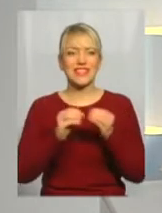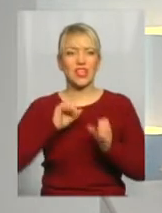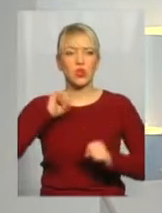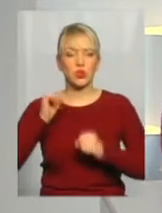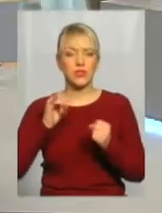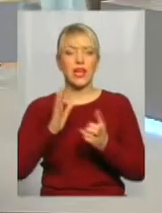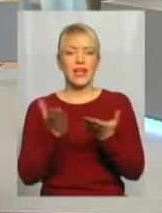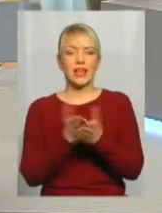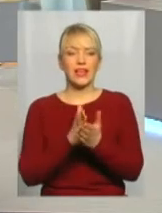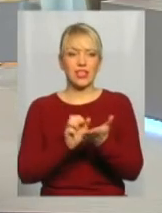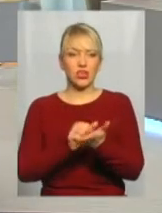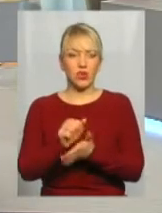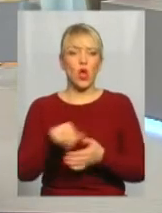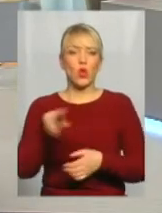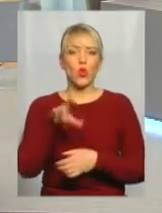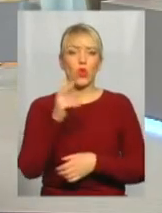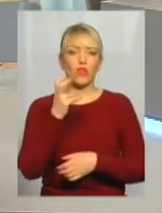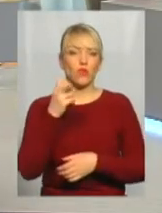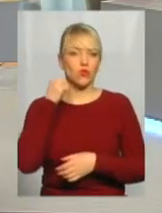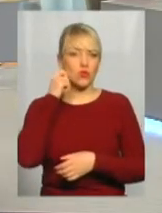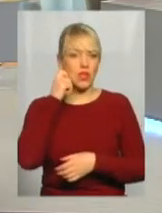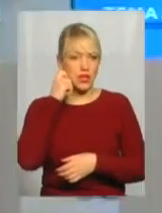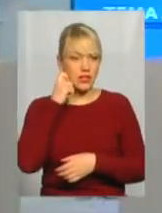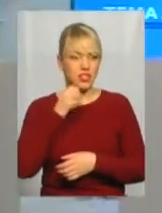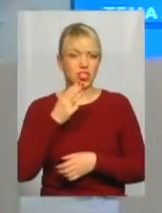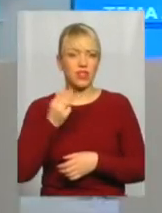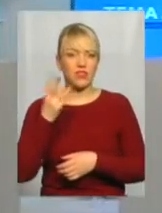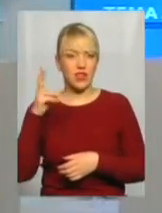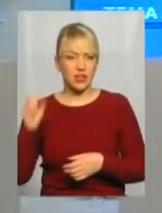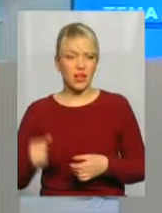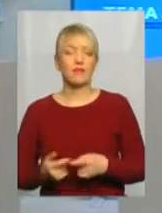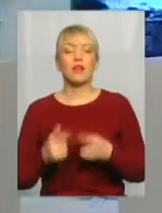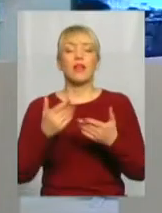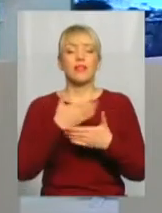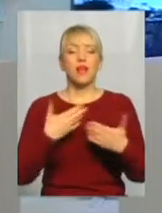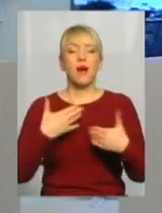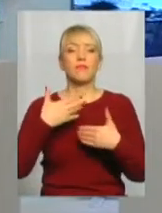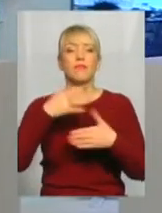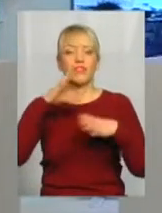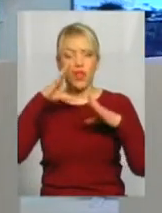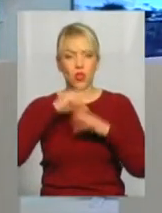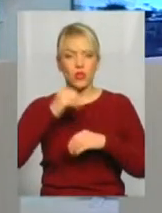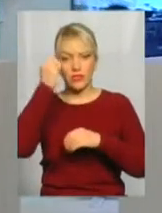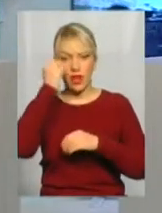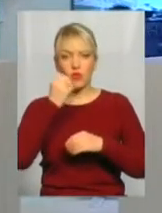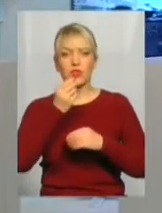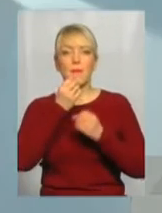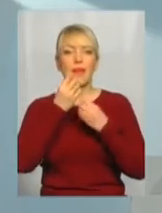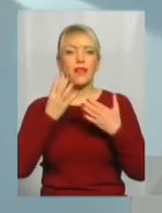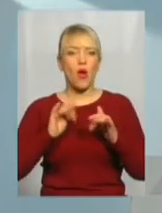200-річчя народження Шевченка, так? Так. Вдалося нам, дякуючи благодійникам про світи,